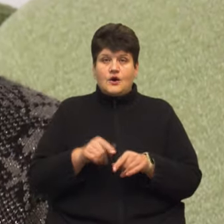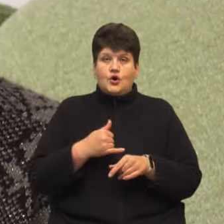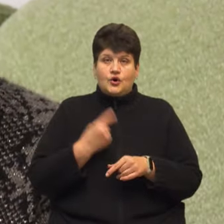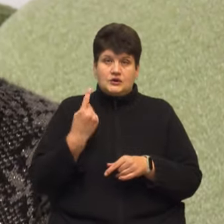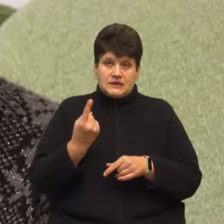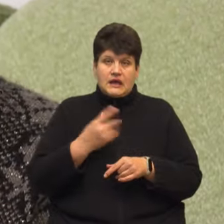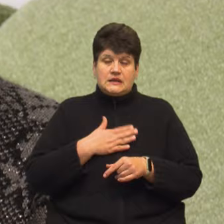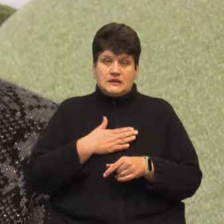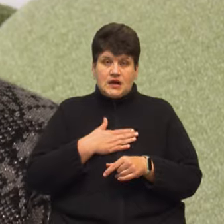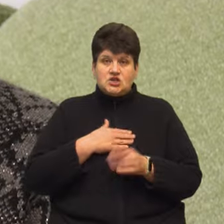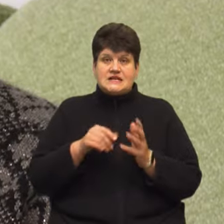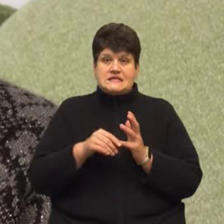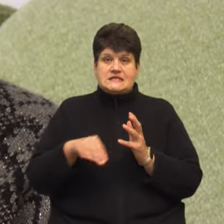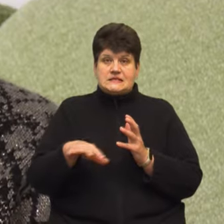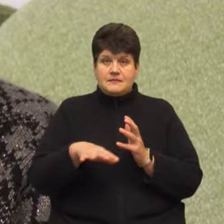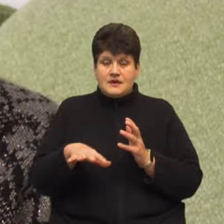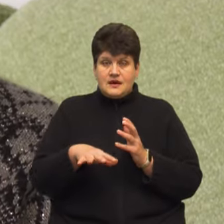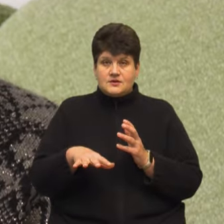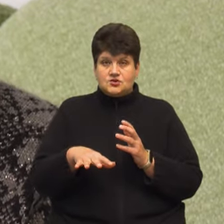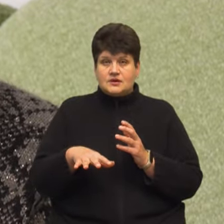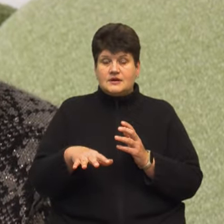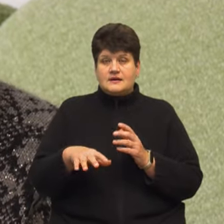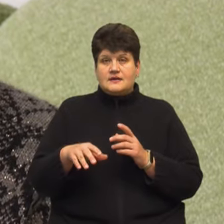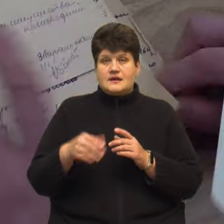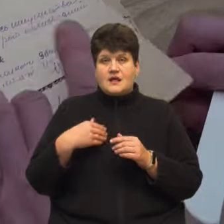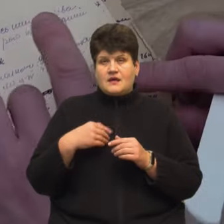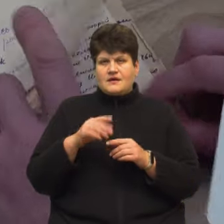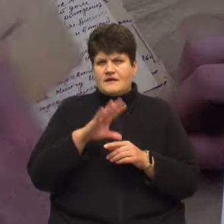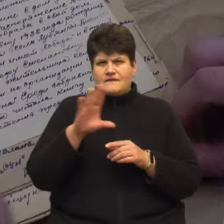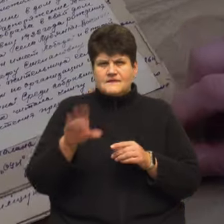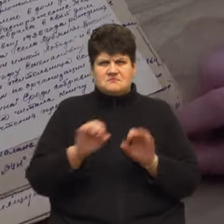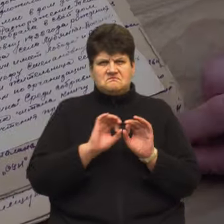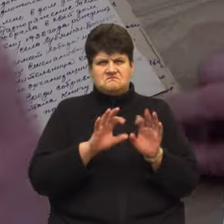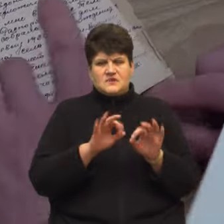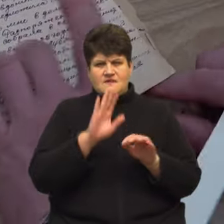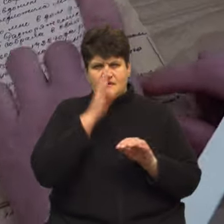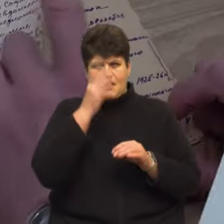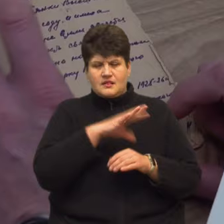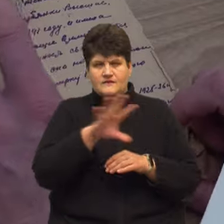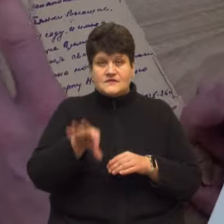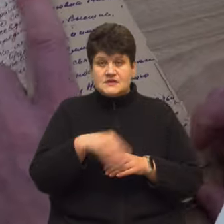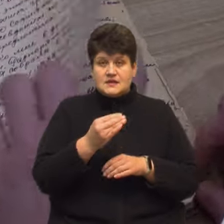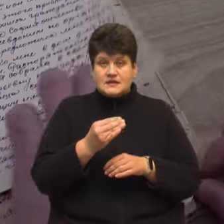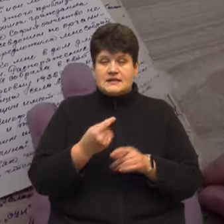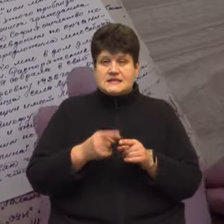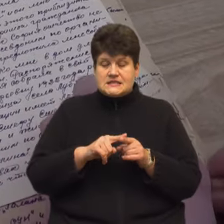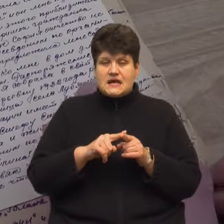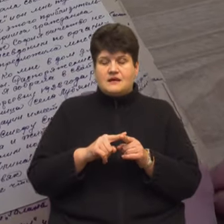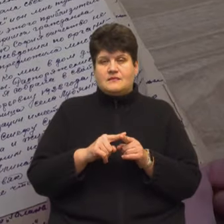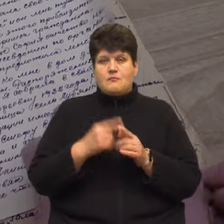землячка, найдалека, і нас бідало всіх. Це протокол допиту однієї із шести